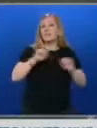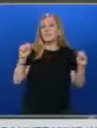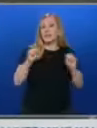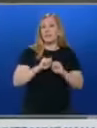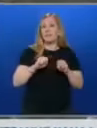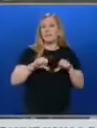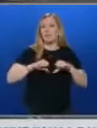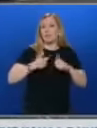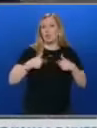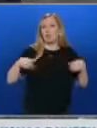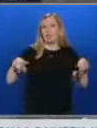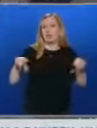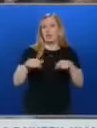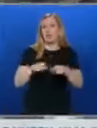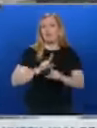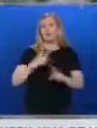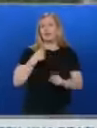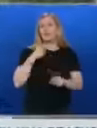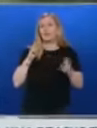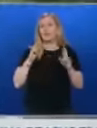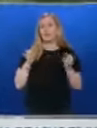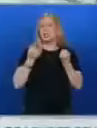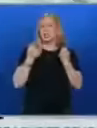стена. И не губят надежда. Да оцелеят.